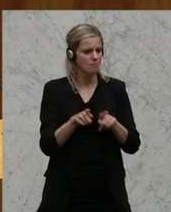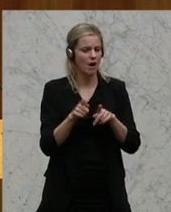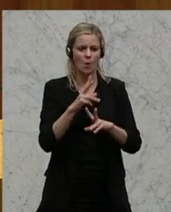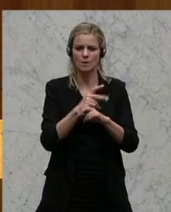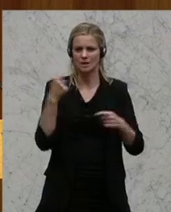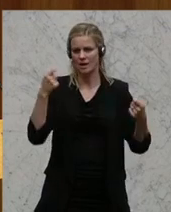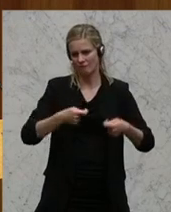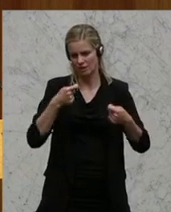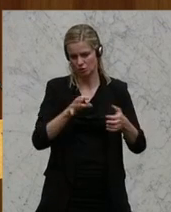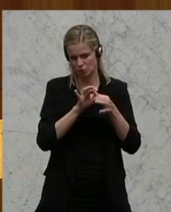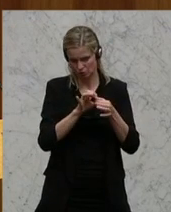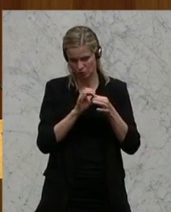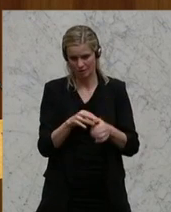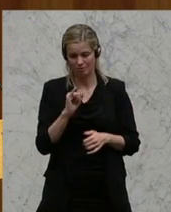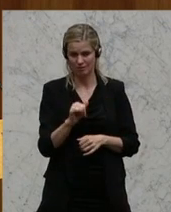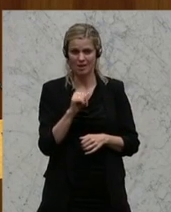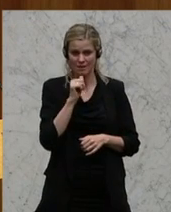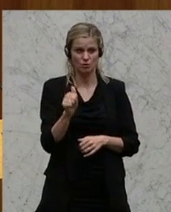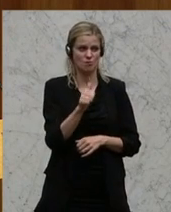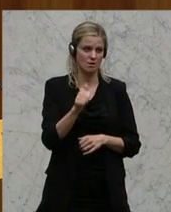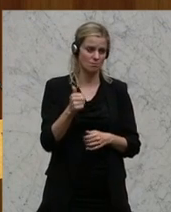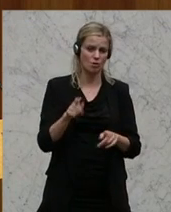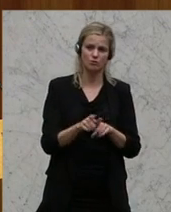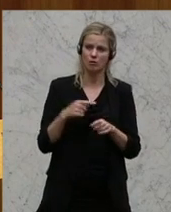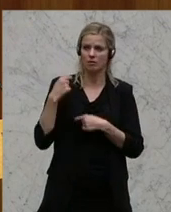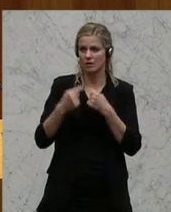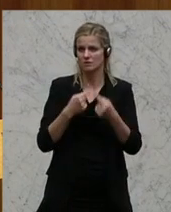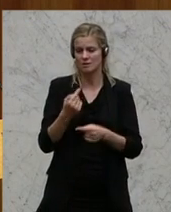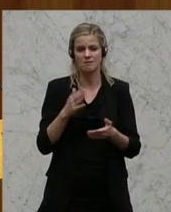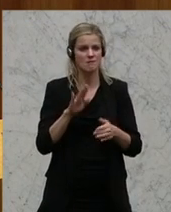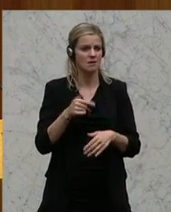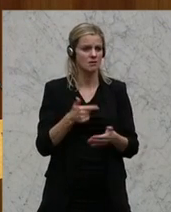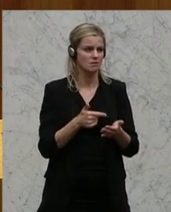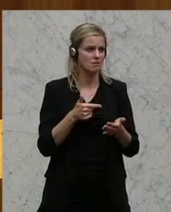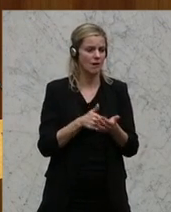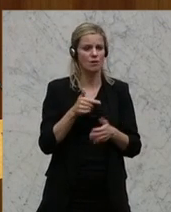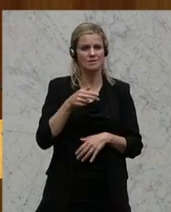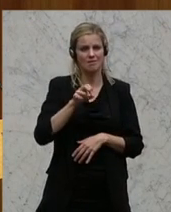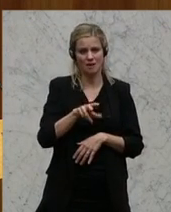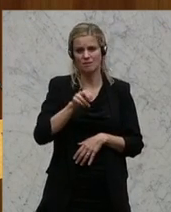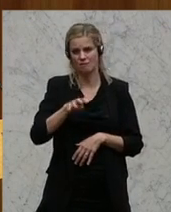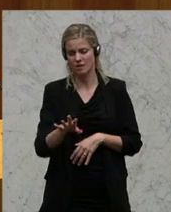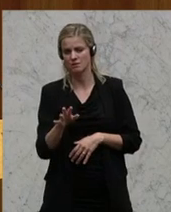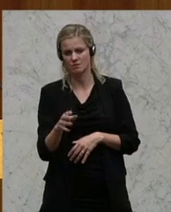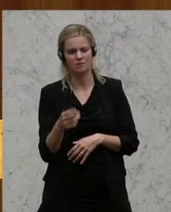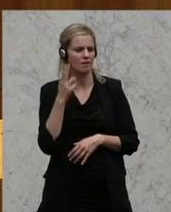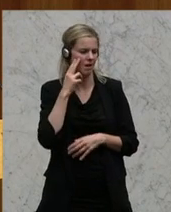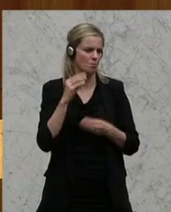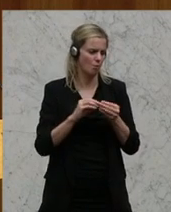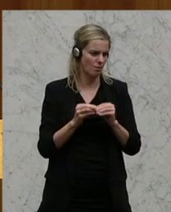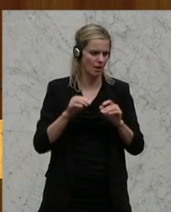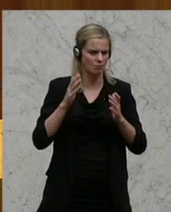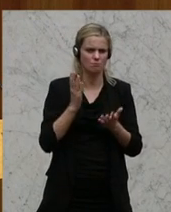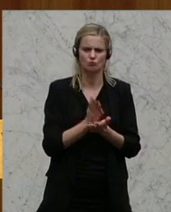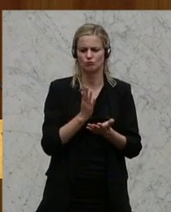keine Frage. Es ist aber nicht das erste Mal, sondern so eine Tradition seit 2013, 2014. Solange erkennen wir die Probleme, stimmen wir da